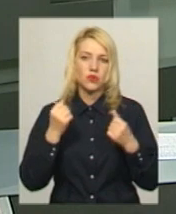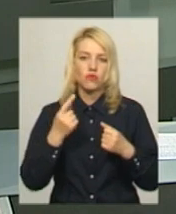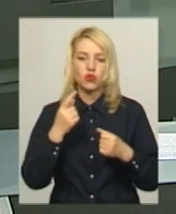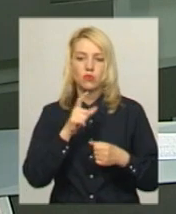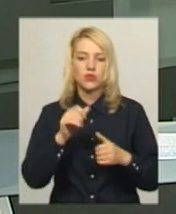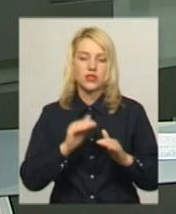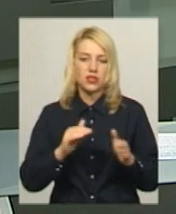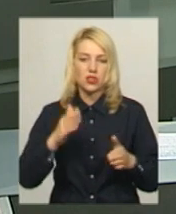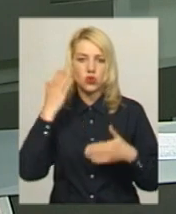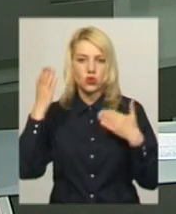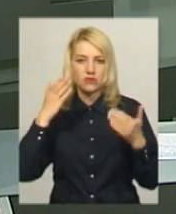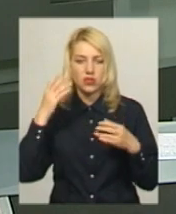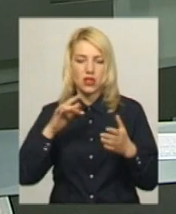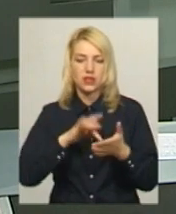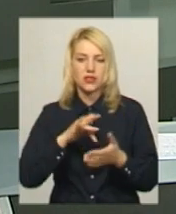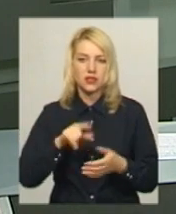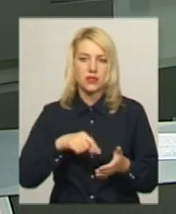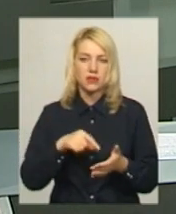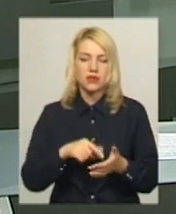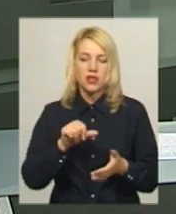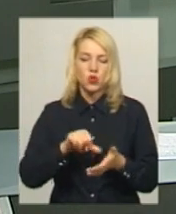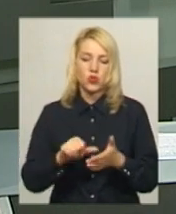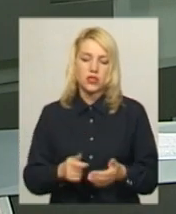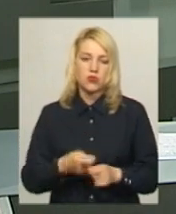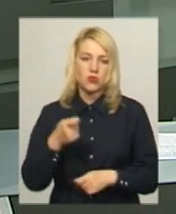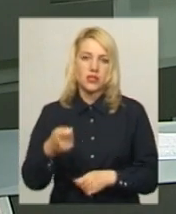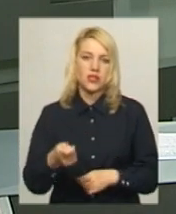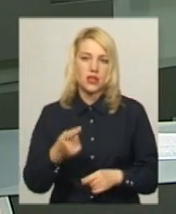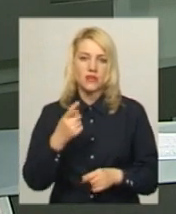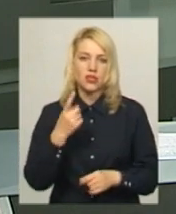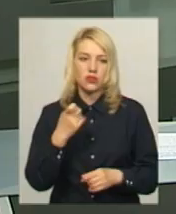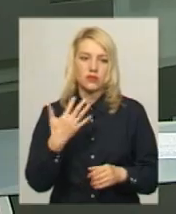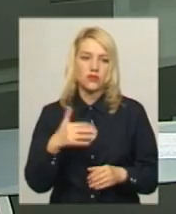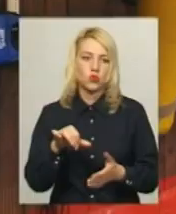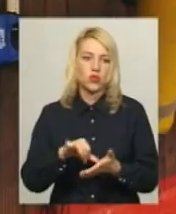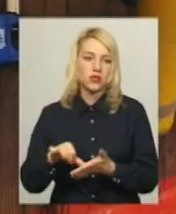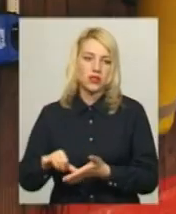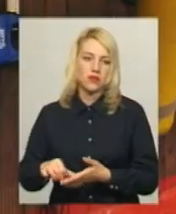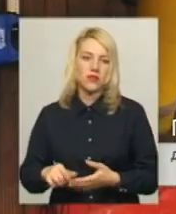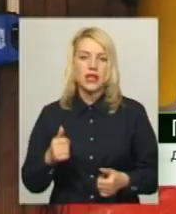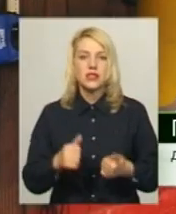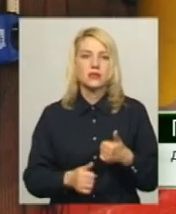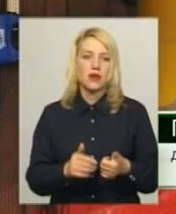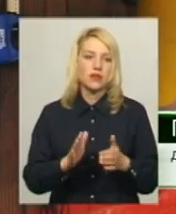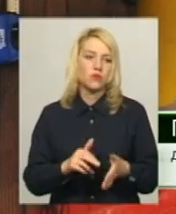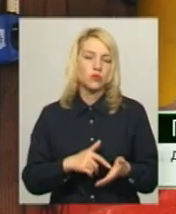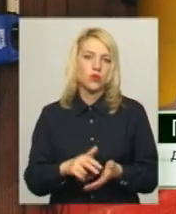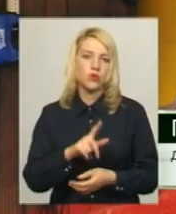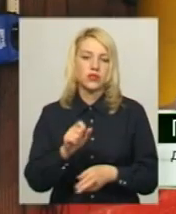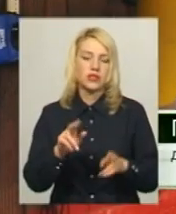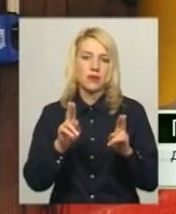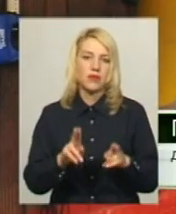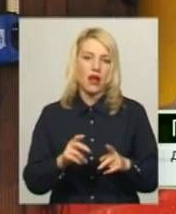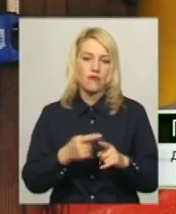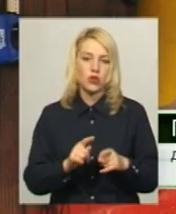із дитячо-розважальних центрів міста. На участь подали заявки близько 150 учасників. Змагання будуть проходити за правилом